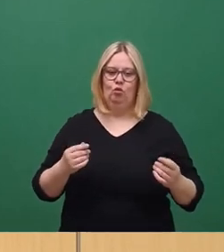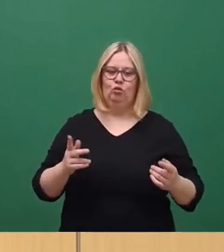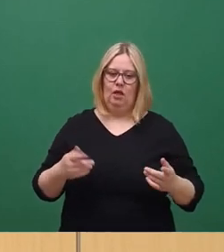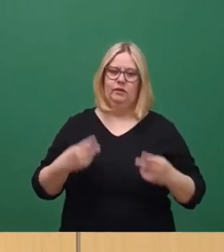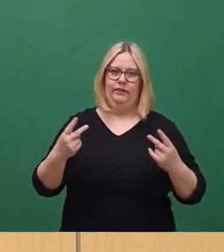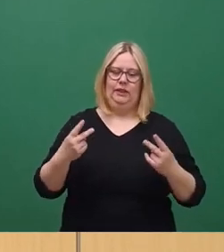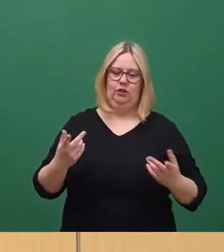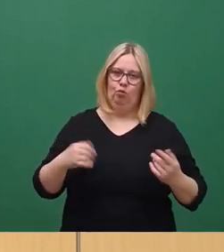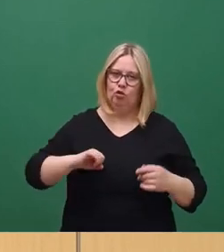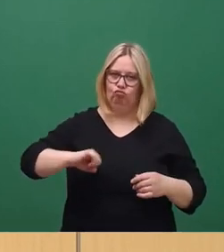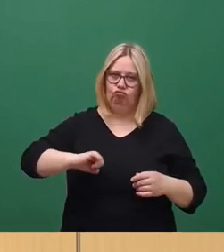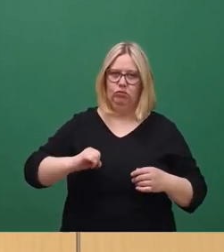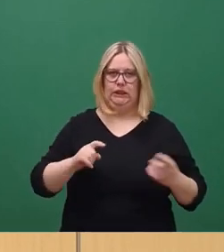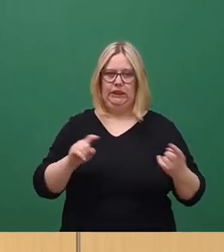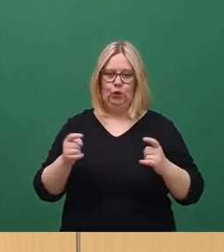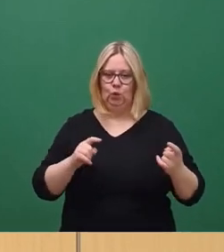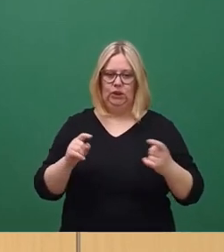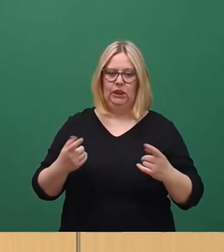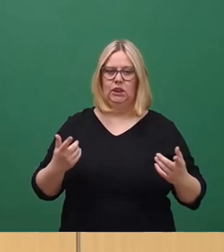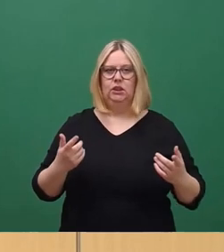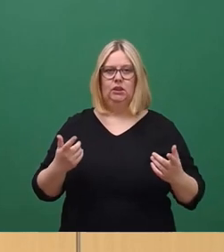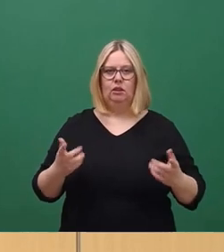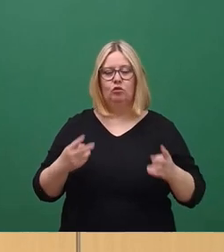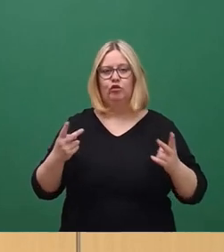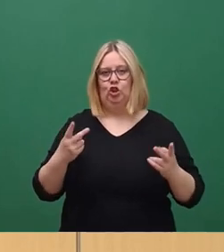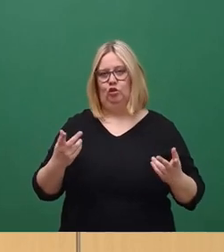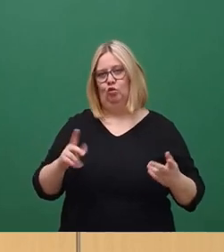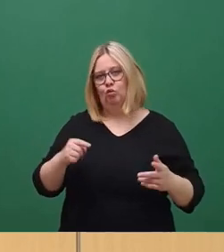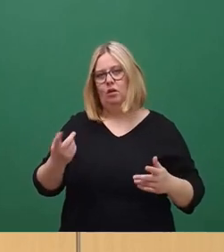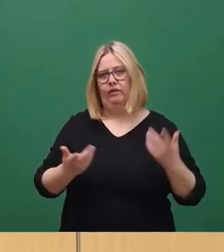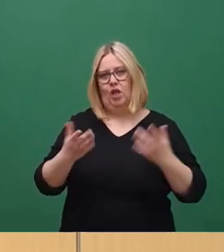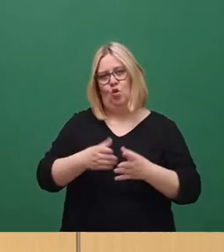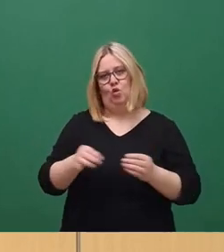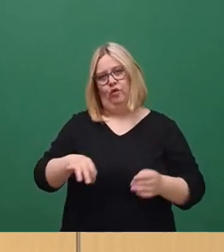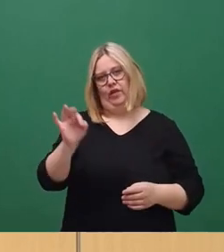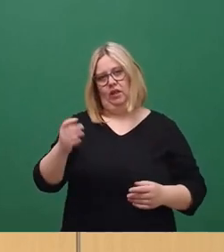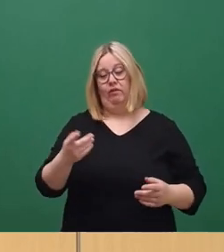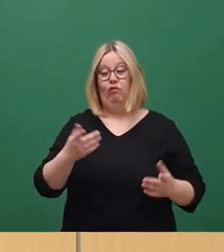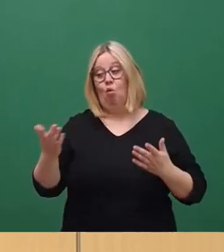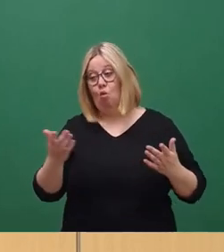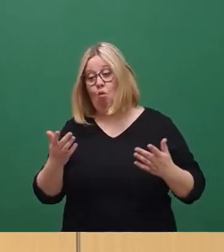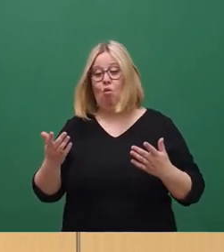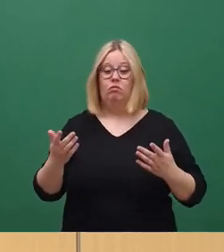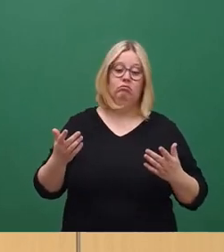Das zügig durchdiskutieren und dann findet man eine Lösung, wo vielleicht den ein oder anderen